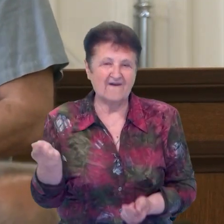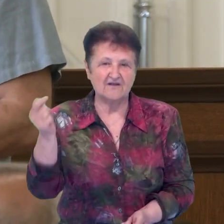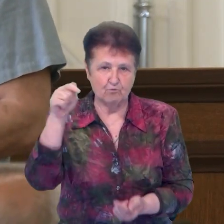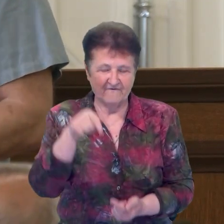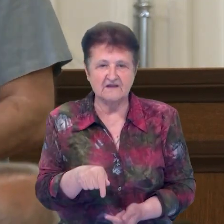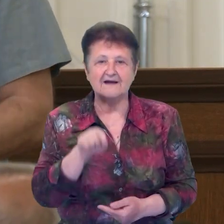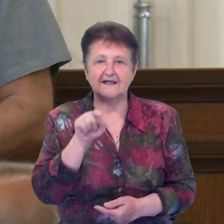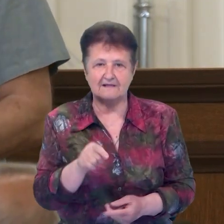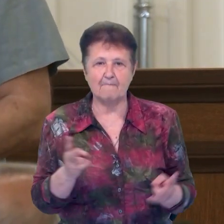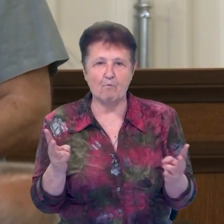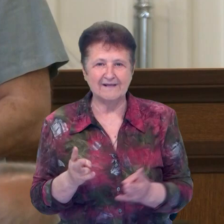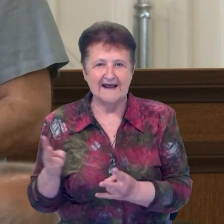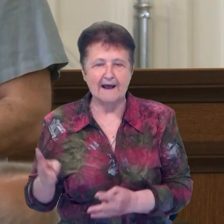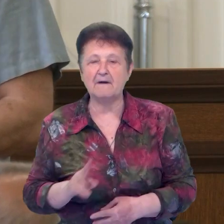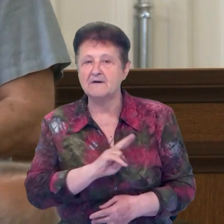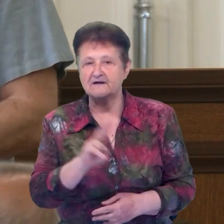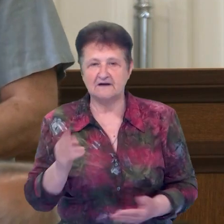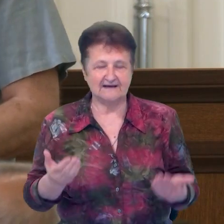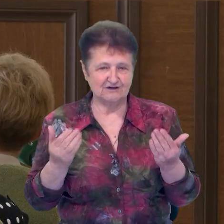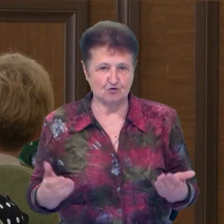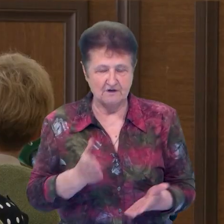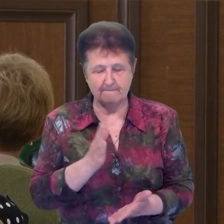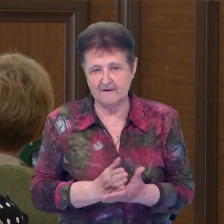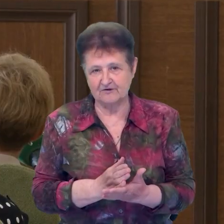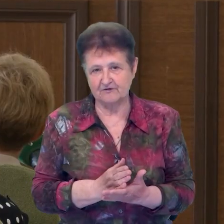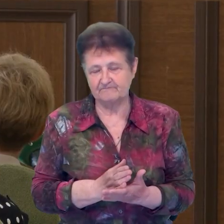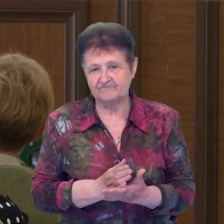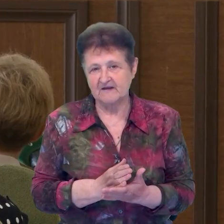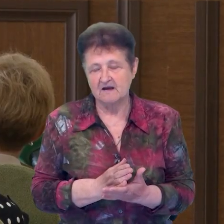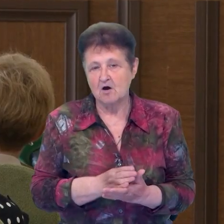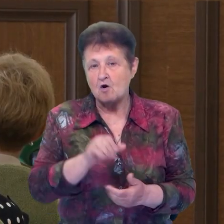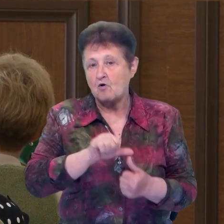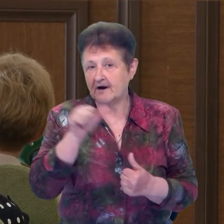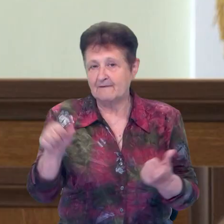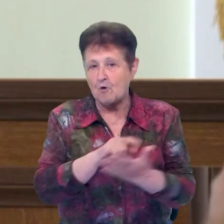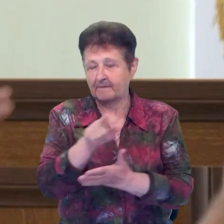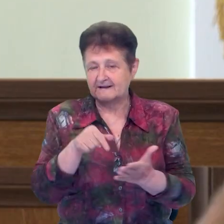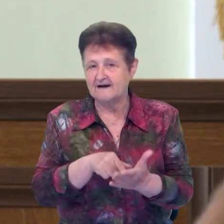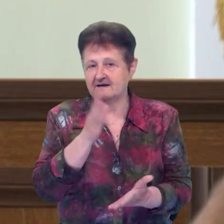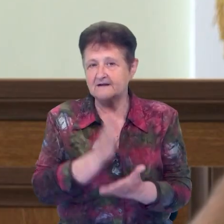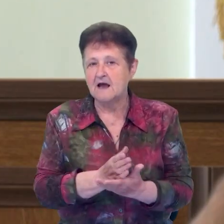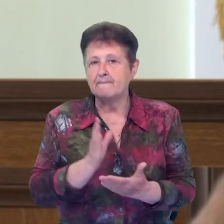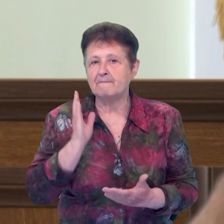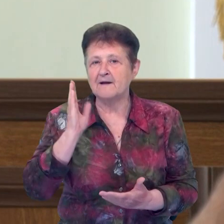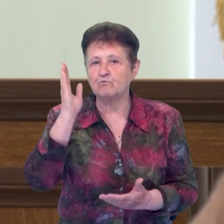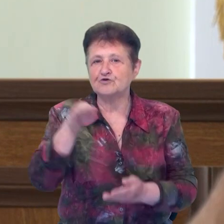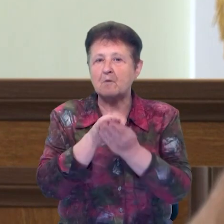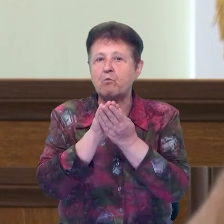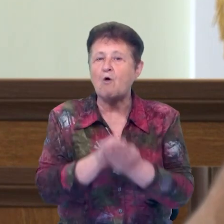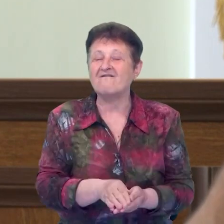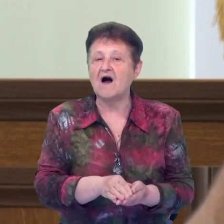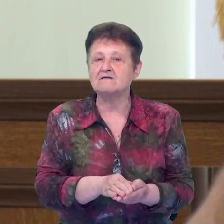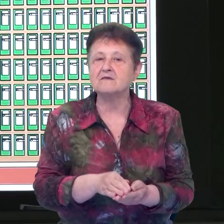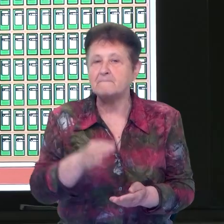тим потребам, які сьогодні мають. Сергій Леп'явко говорить, окремими питаннями постають майбутні поховання батьків